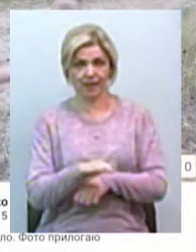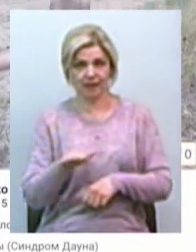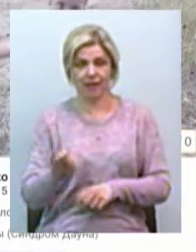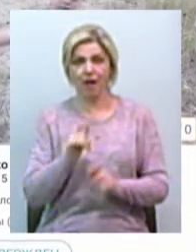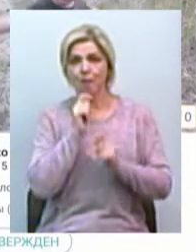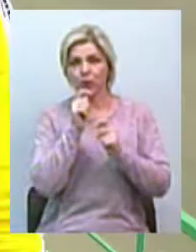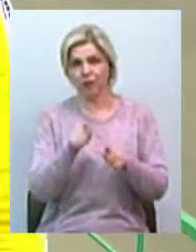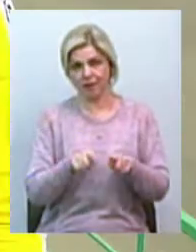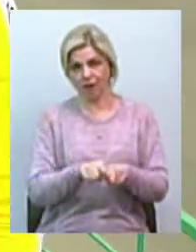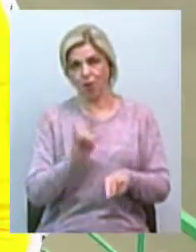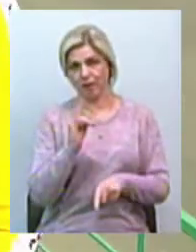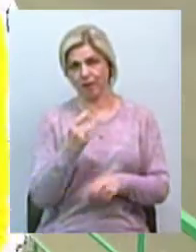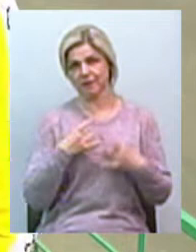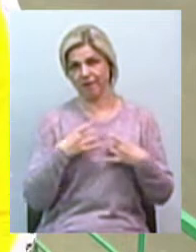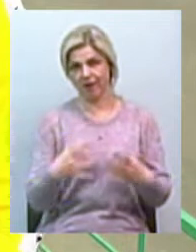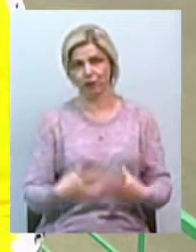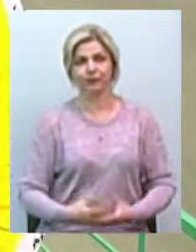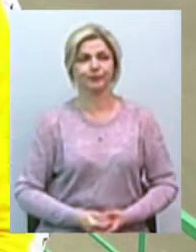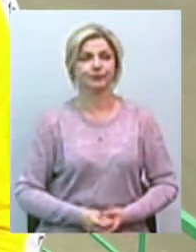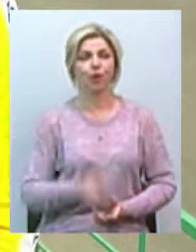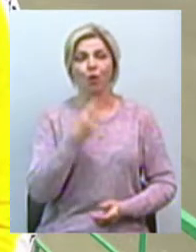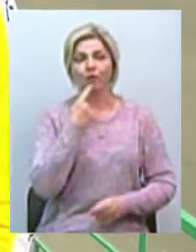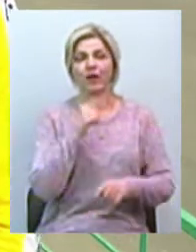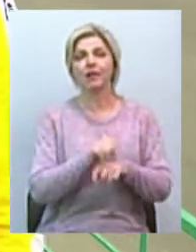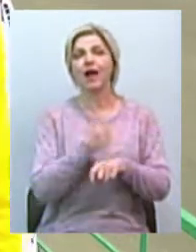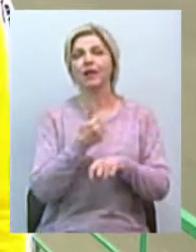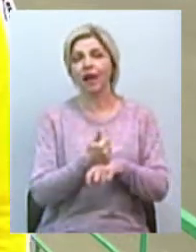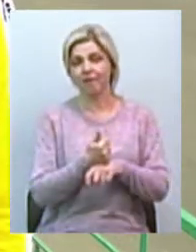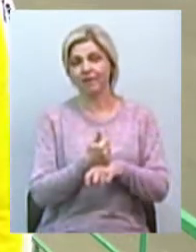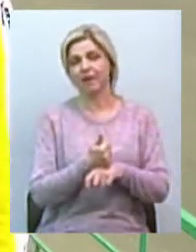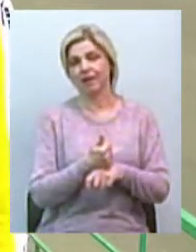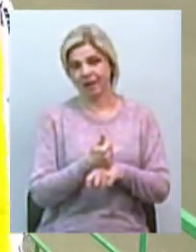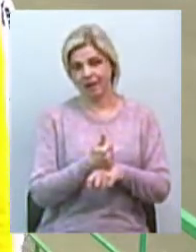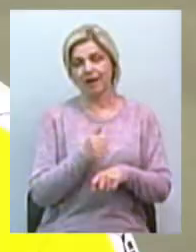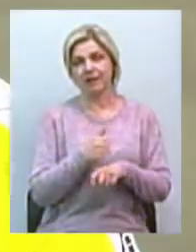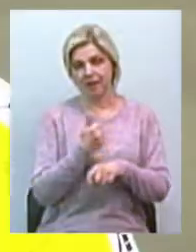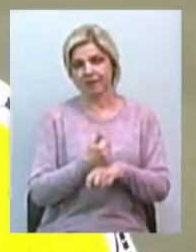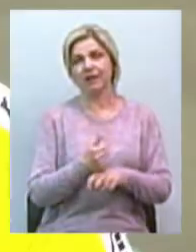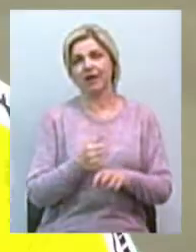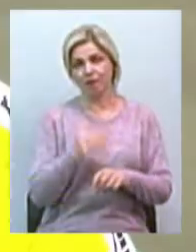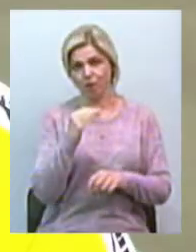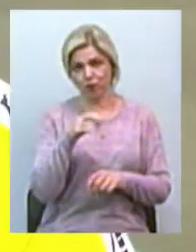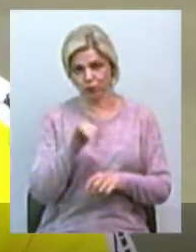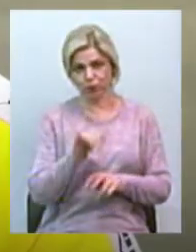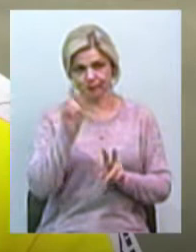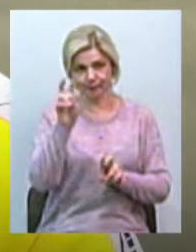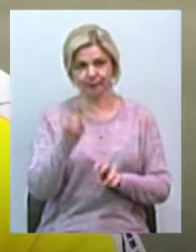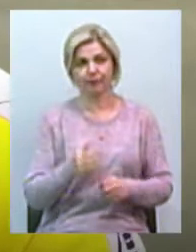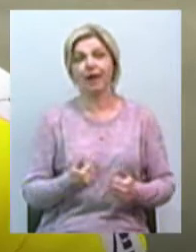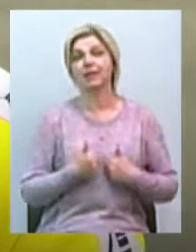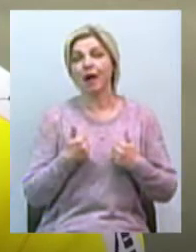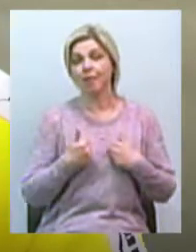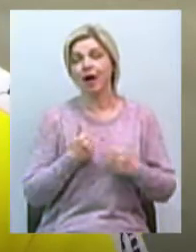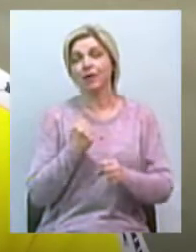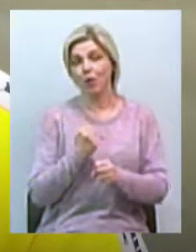дитині свято, говорить голова благодійного фонду «Доброта і довіра» Валентина Ткаченко. «Ми намагаємось це робити навіть на